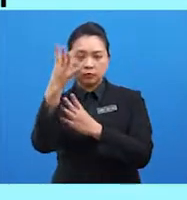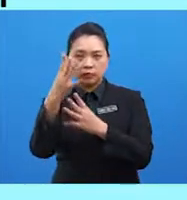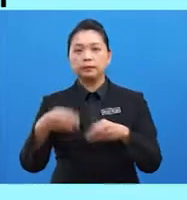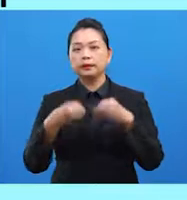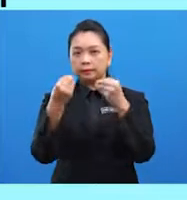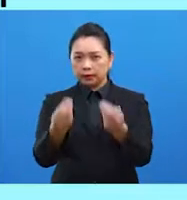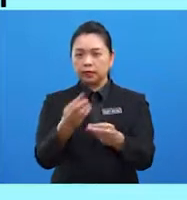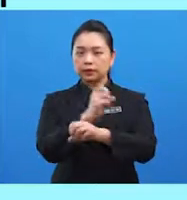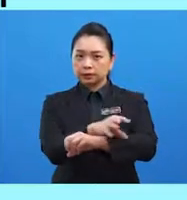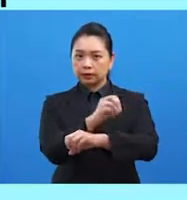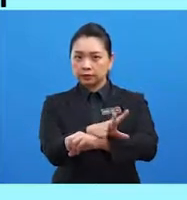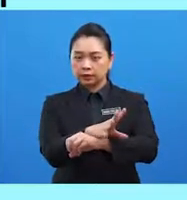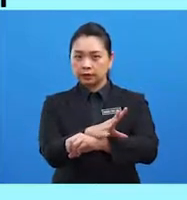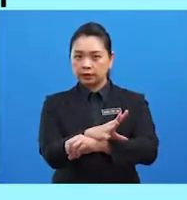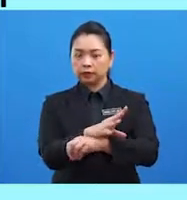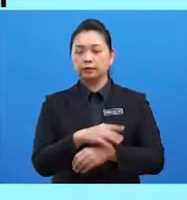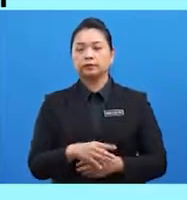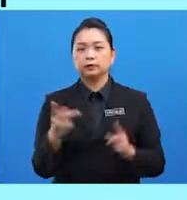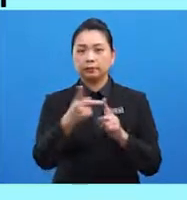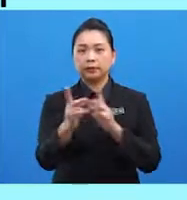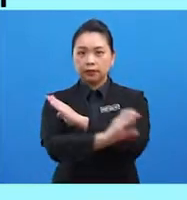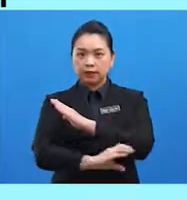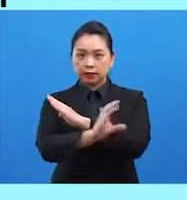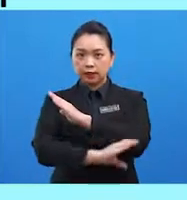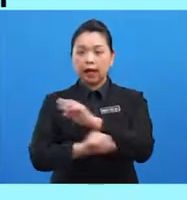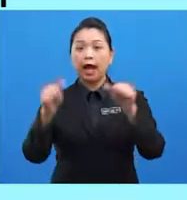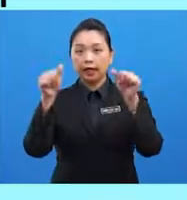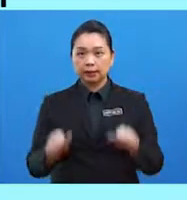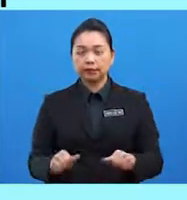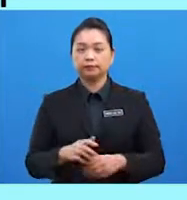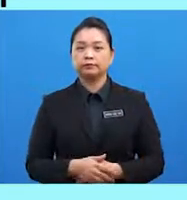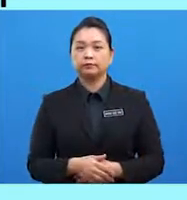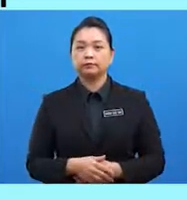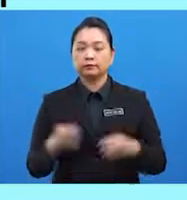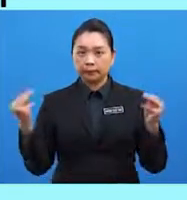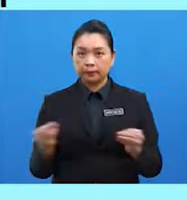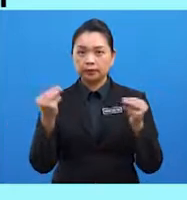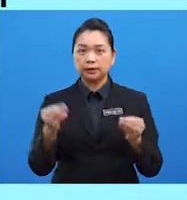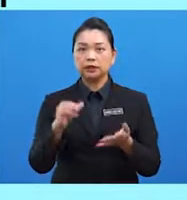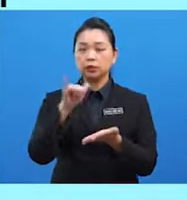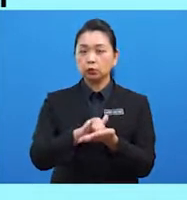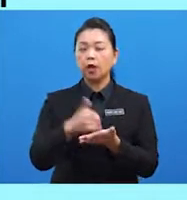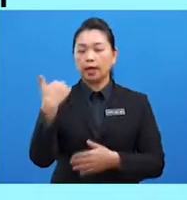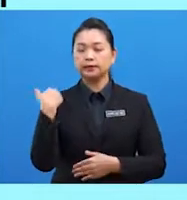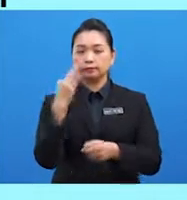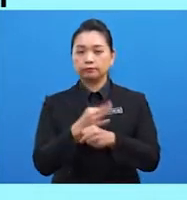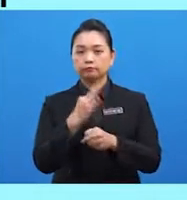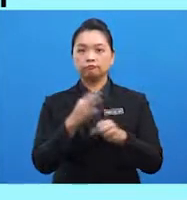nasihat serta syur kepada negara-negara ahli. Majlis ini berperanan besar,